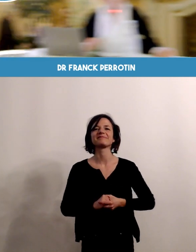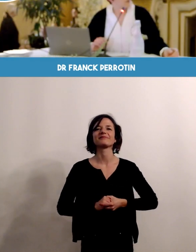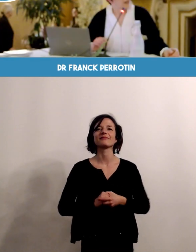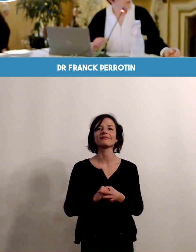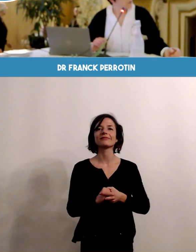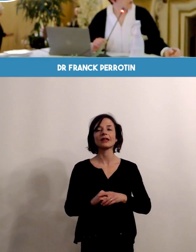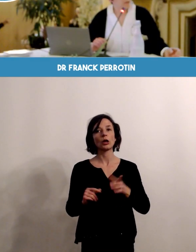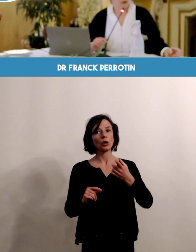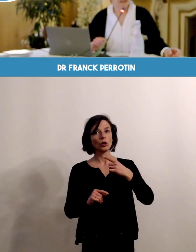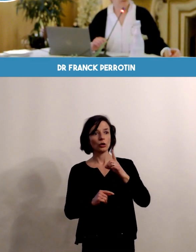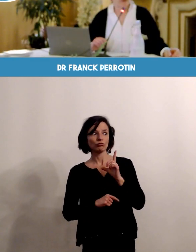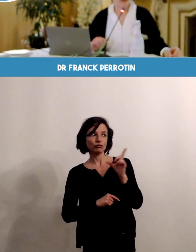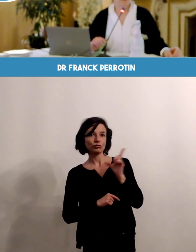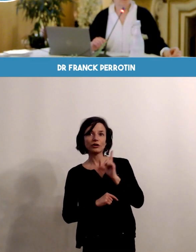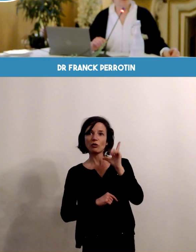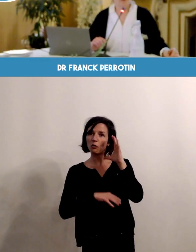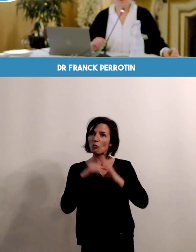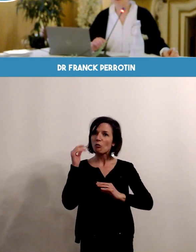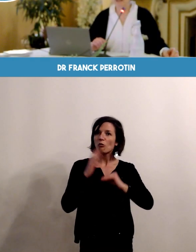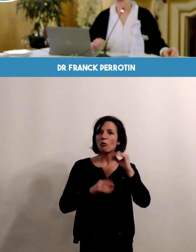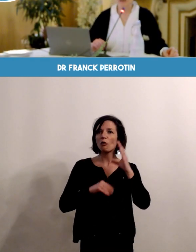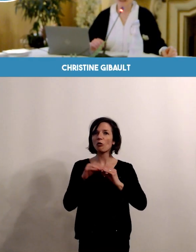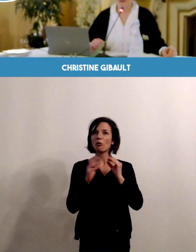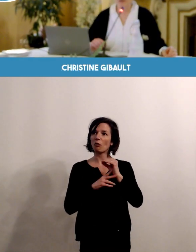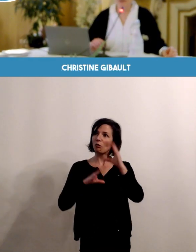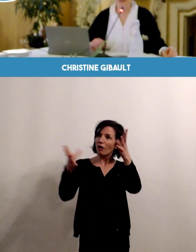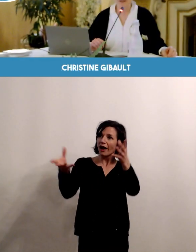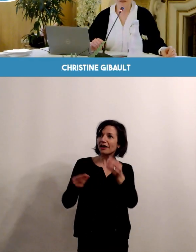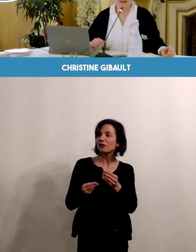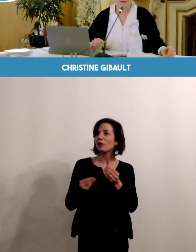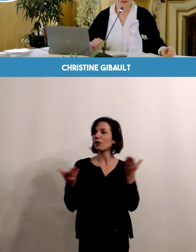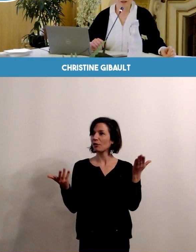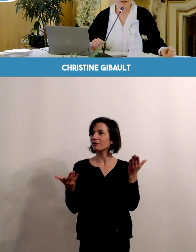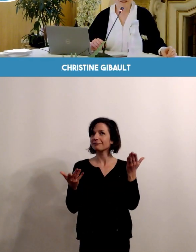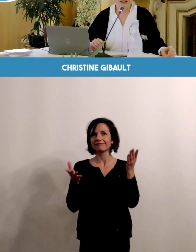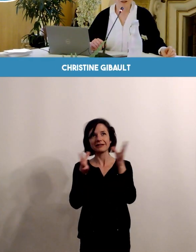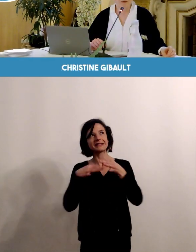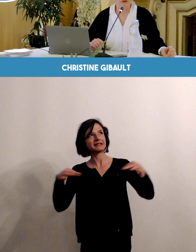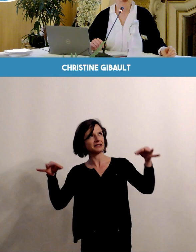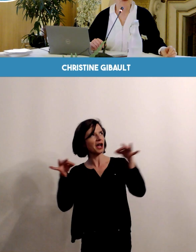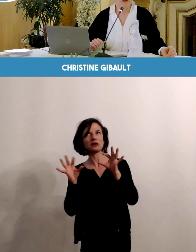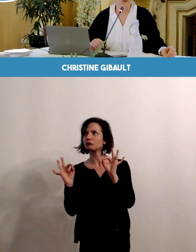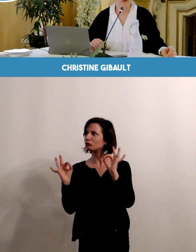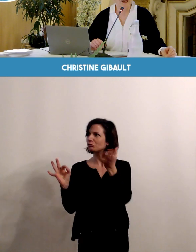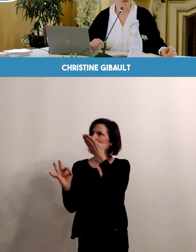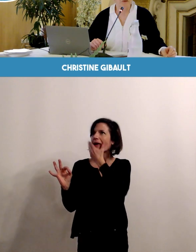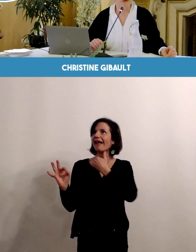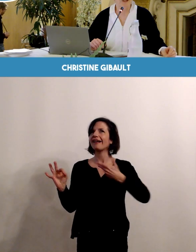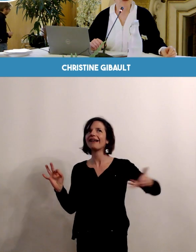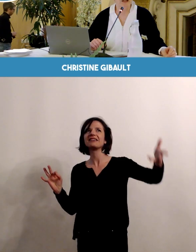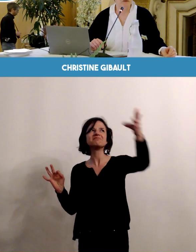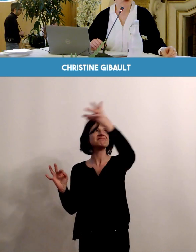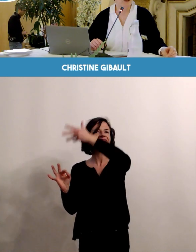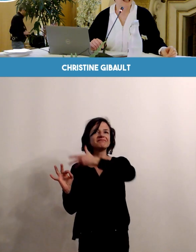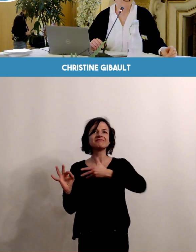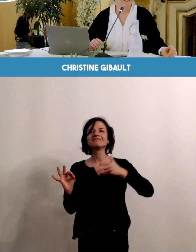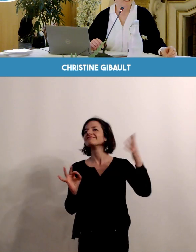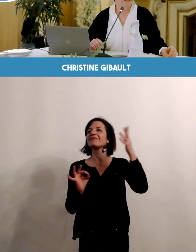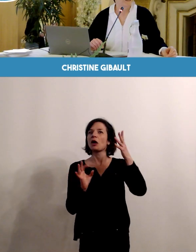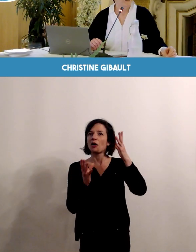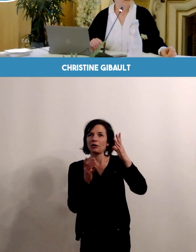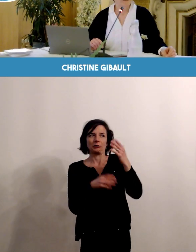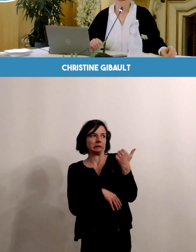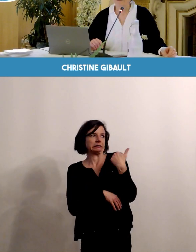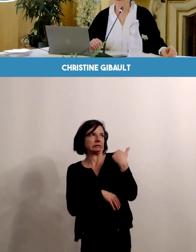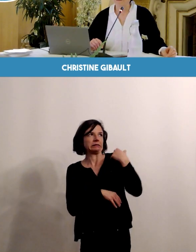Nous sommes ravis, Franck Perrotin et moi-même, de vous accueillir en effet dans cette très jolie salle. Je pense que nous avons eu la concurrence des jolis rayons de soleil